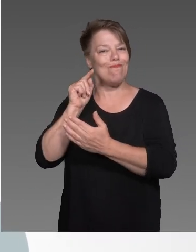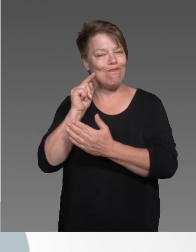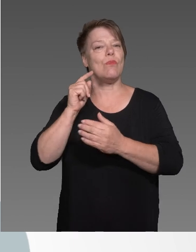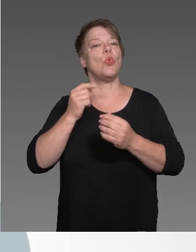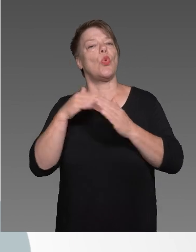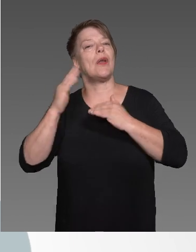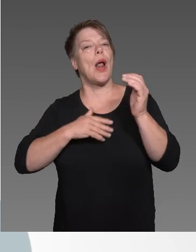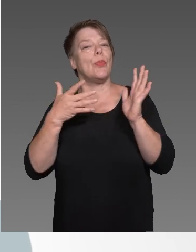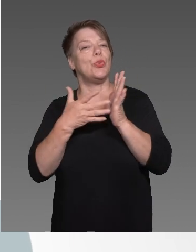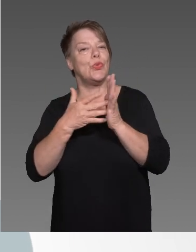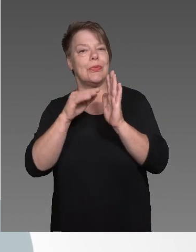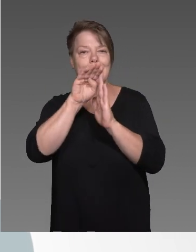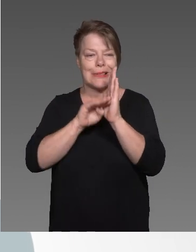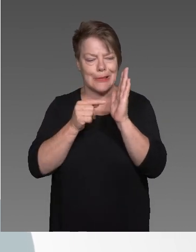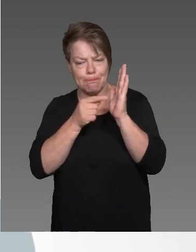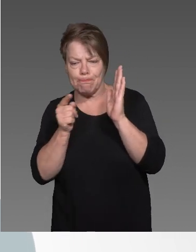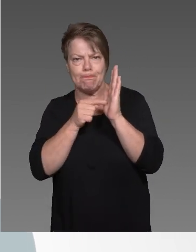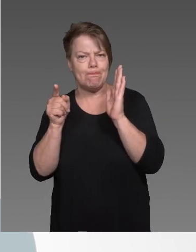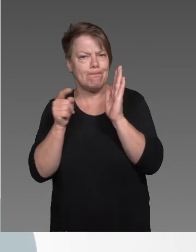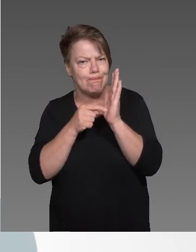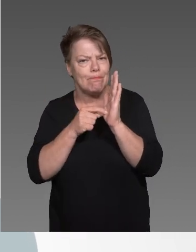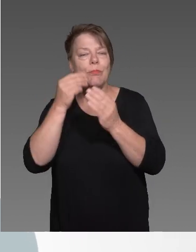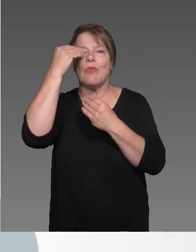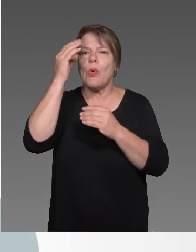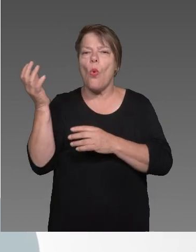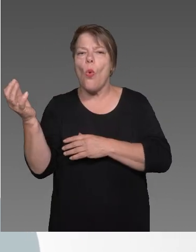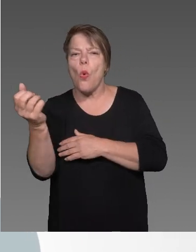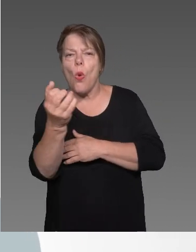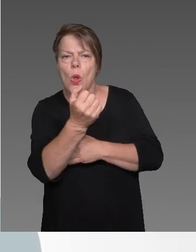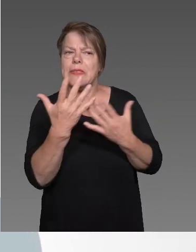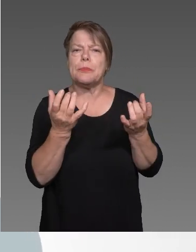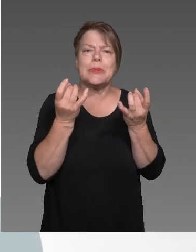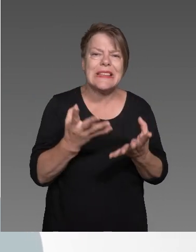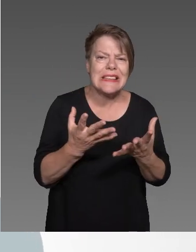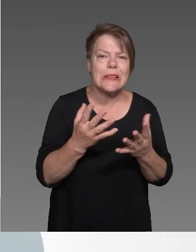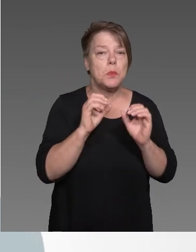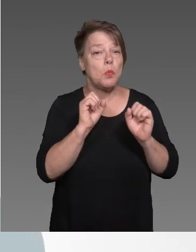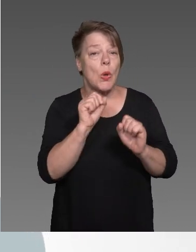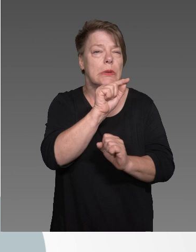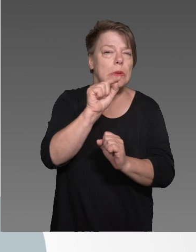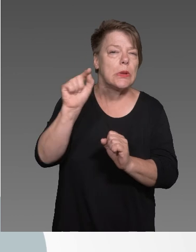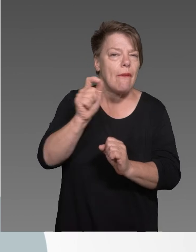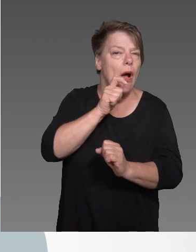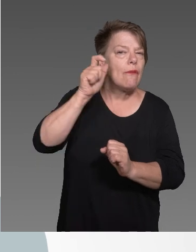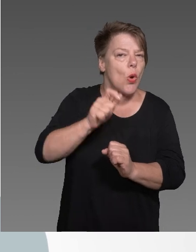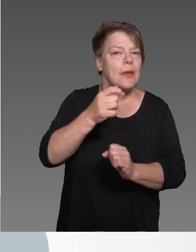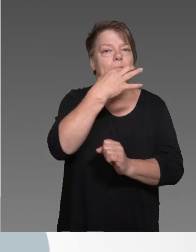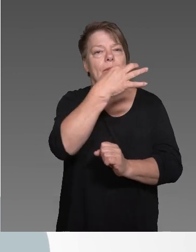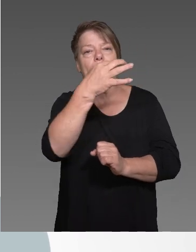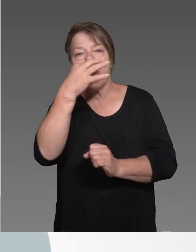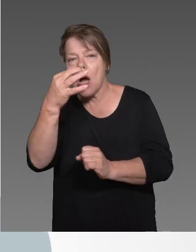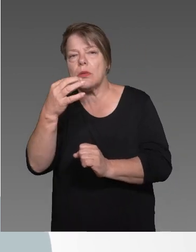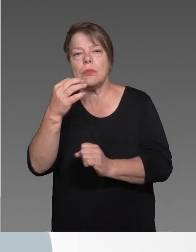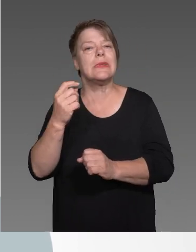wird neutral nach juristischen Kriterien geprüft und bearbeitet. Es werden Informationen zum Sachverhalt eingeholt sowie mutmaßliche